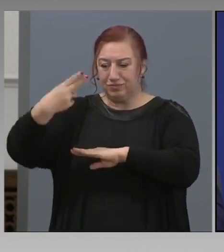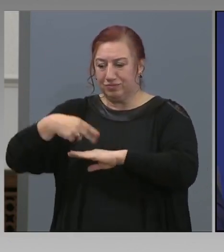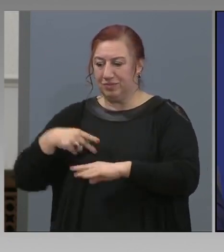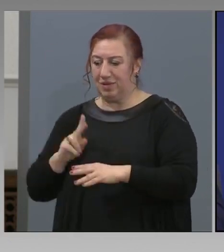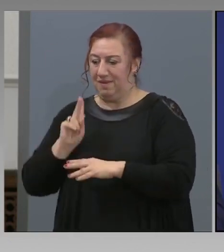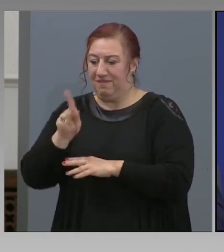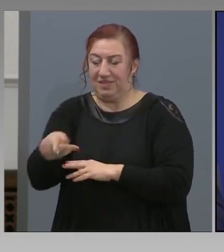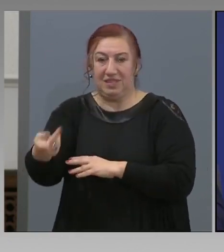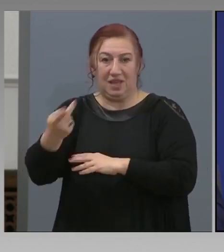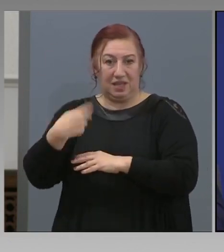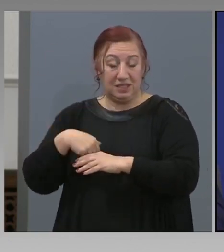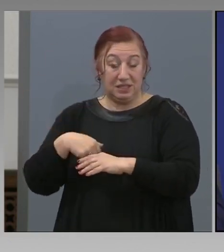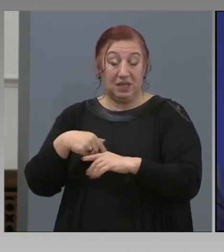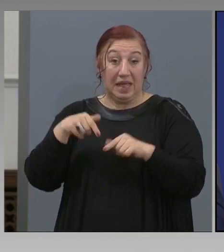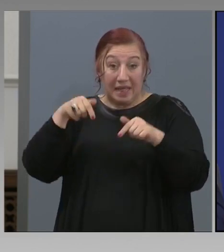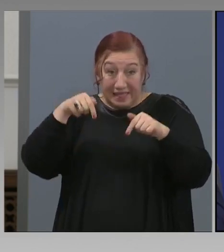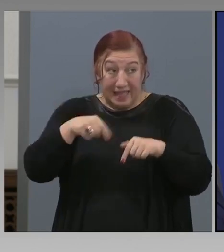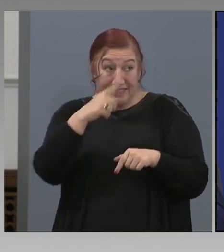Днеска